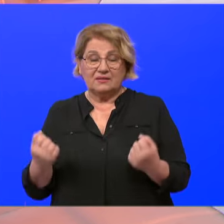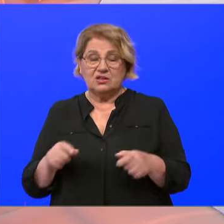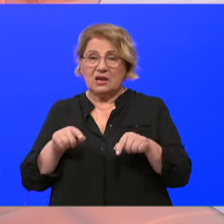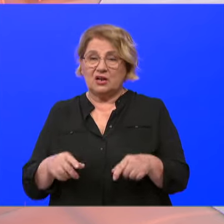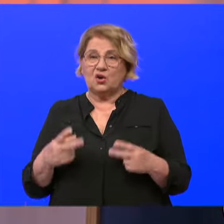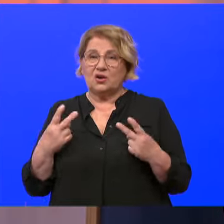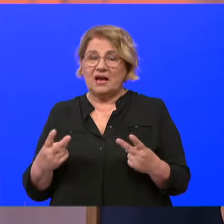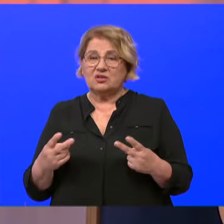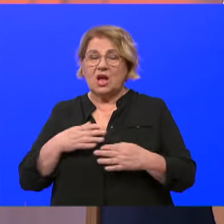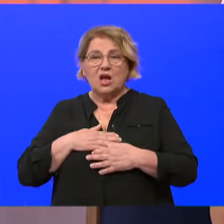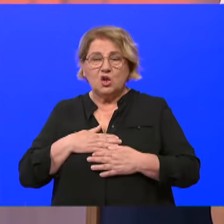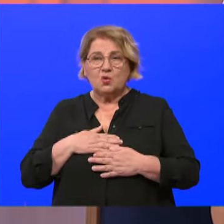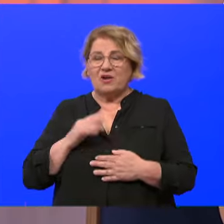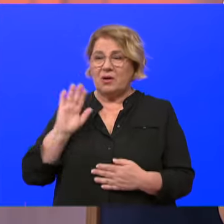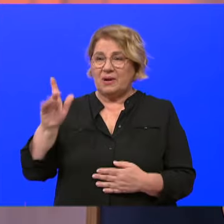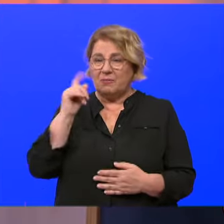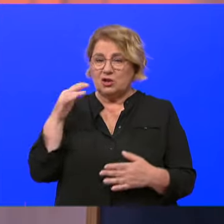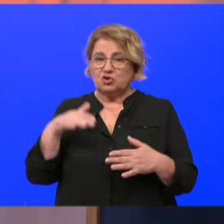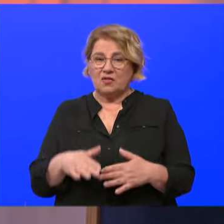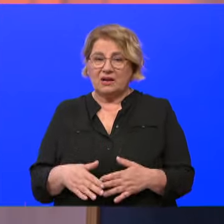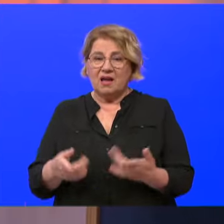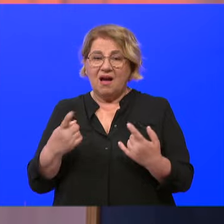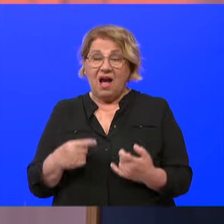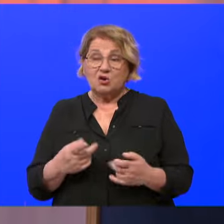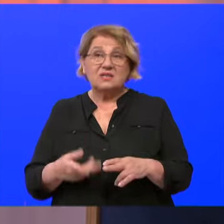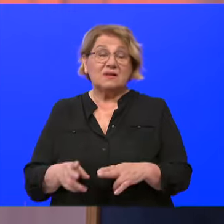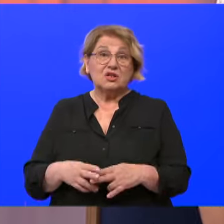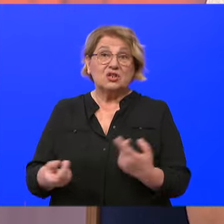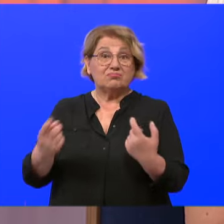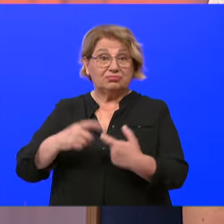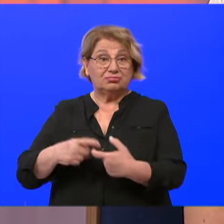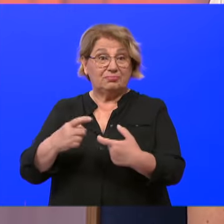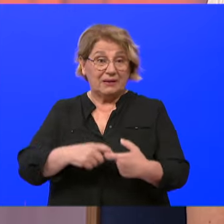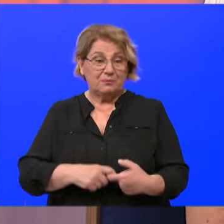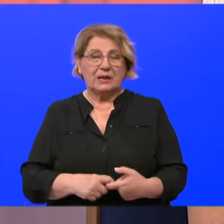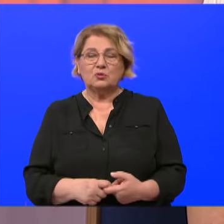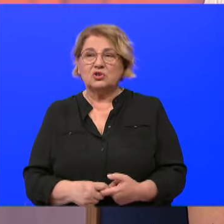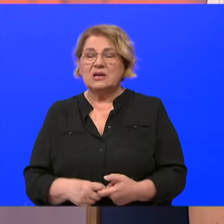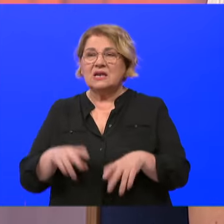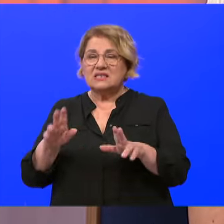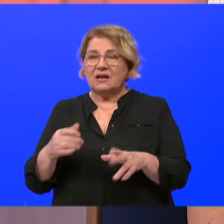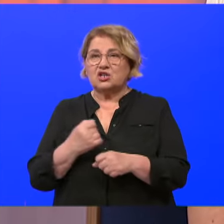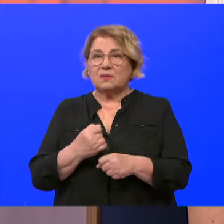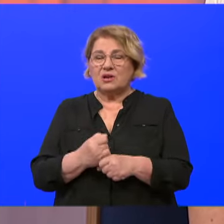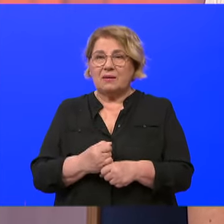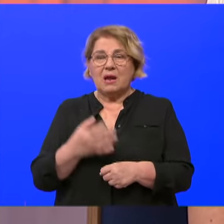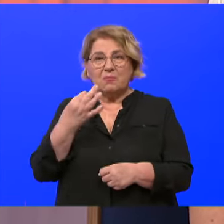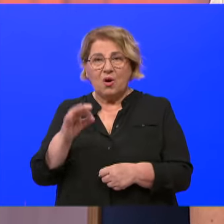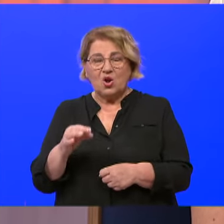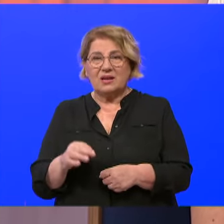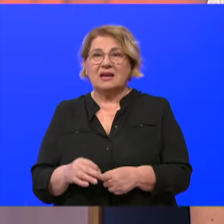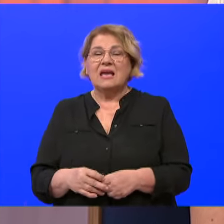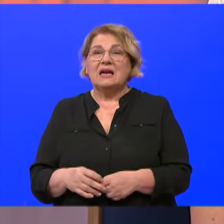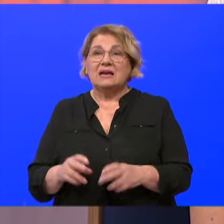najvažnije ste rekli ljubav prema čovjeku. Dakle, ako se čim više pridružimo, u istinu ćemo izgraditi bolji i ljepši svijet.